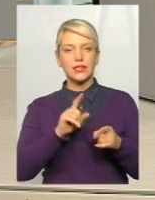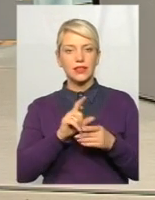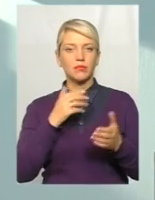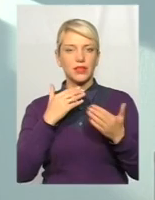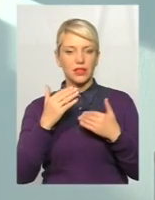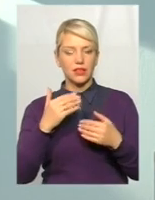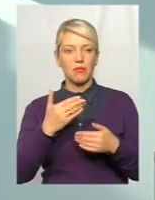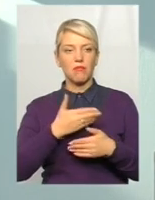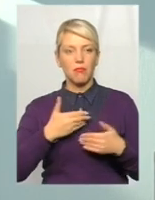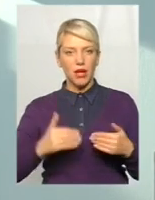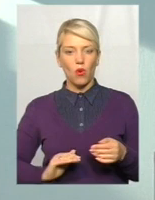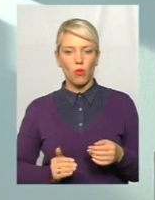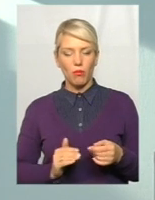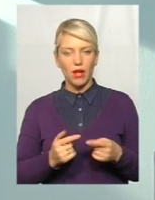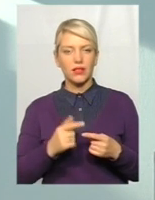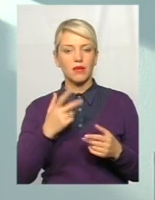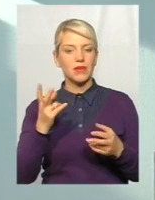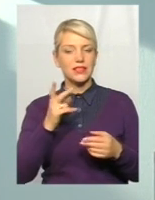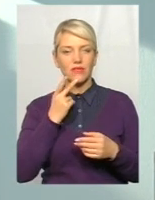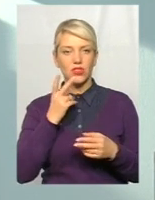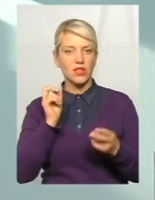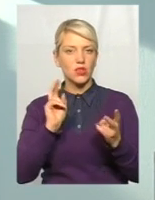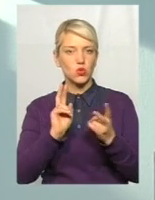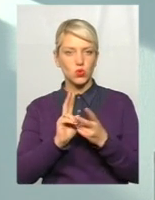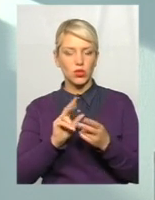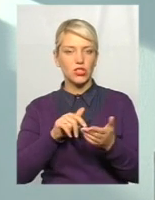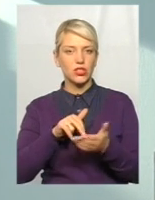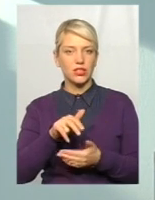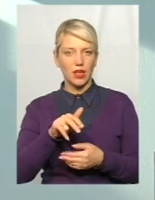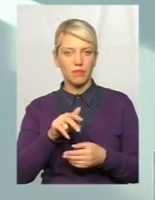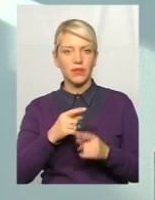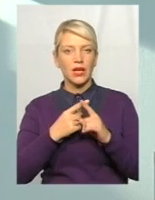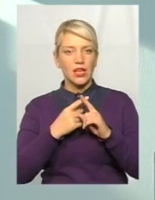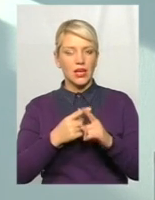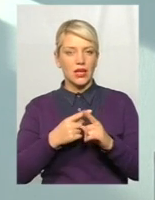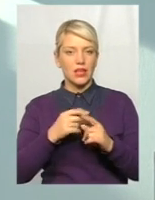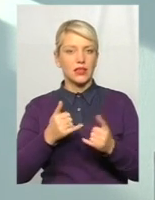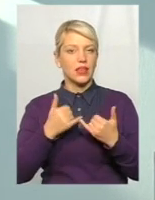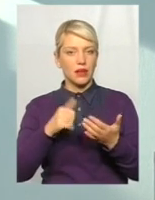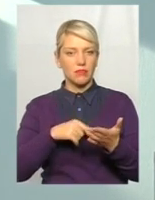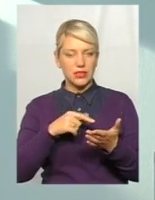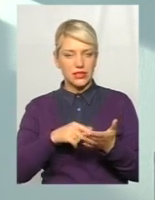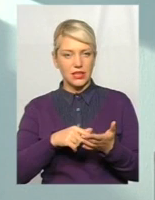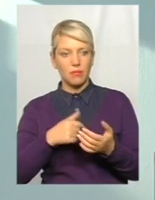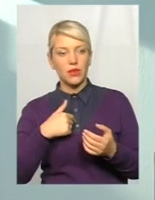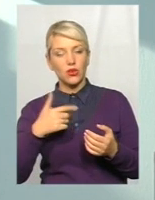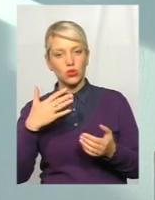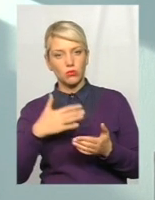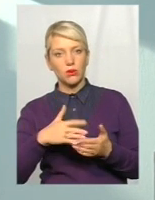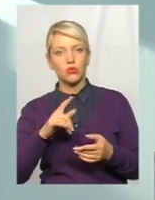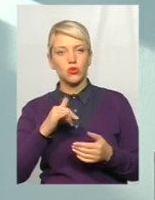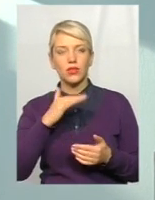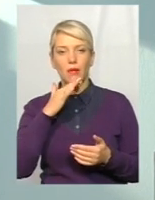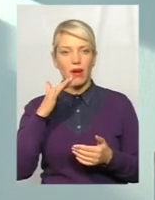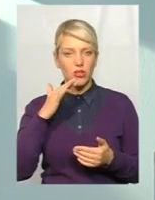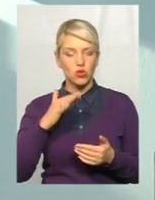і ми завжди йдемо на зустріч державним структурам, комунальним підприємствам. Я прекрасно розумію, що для більшості державних